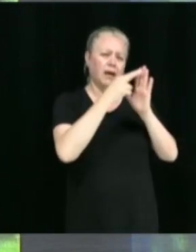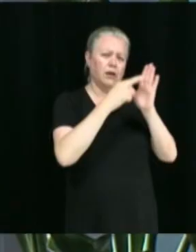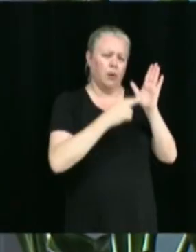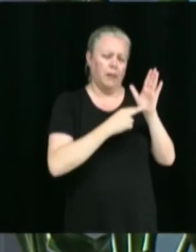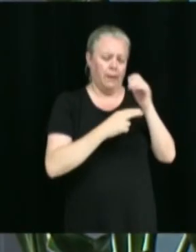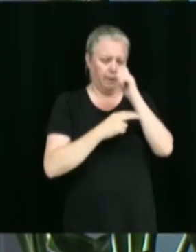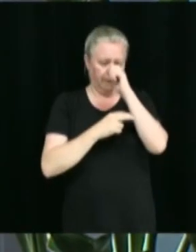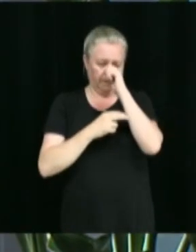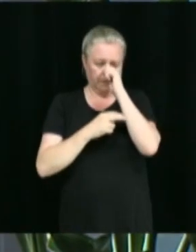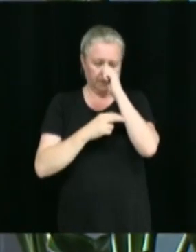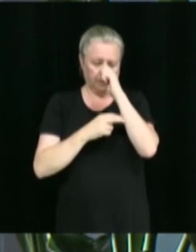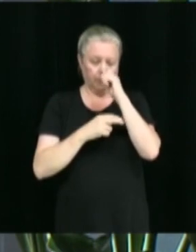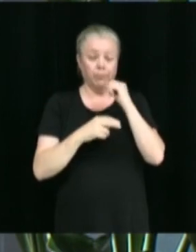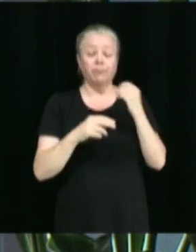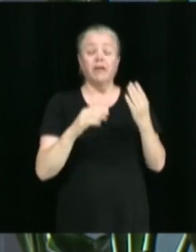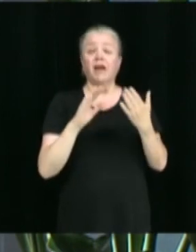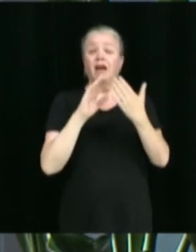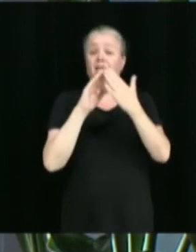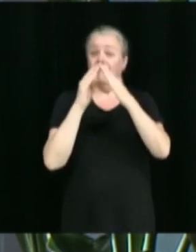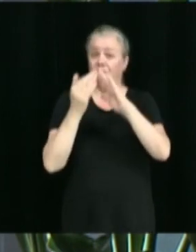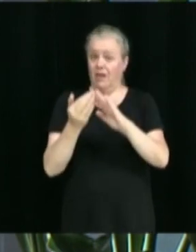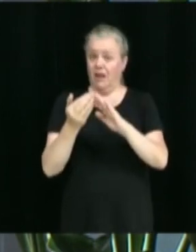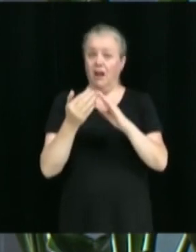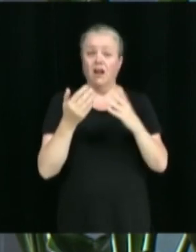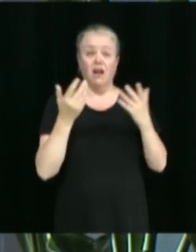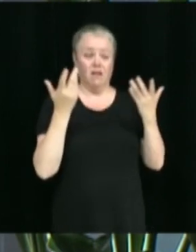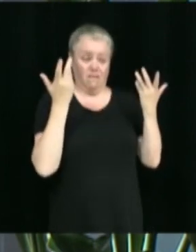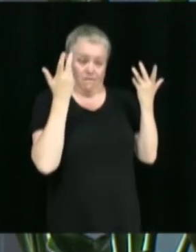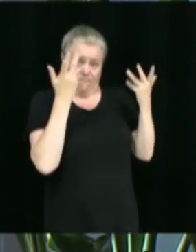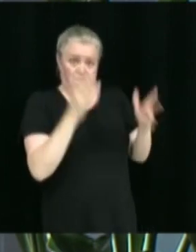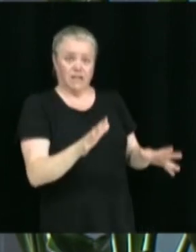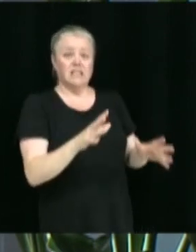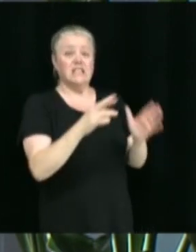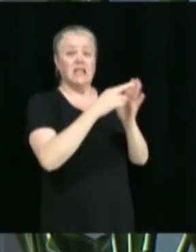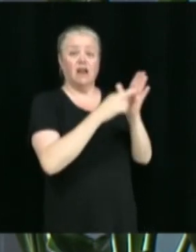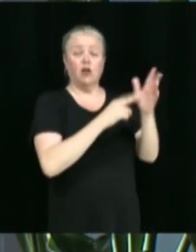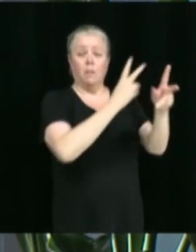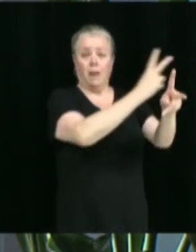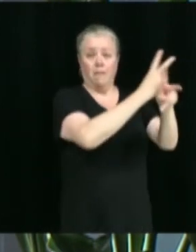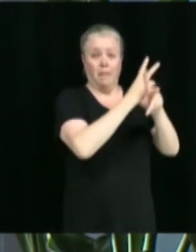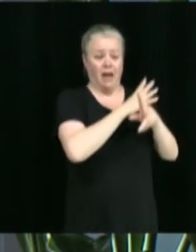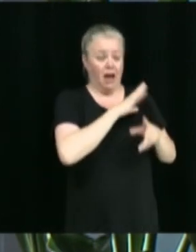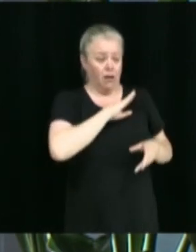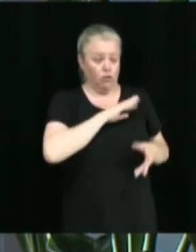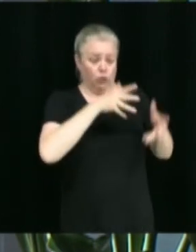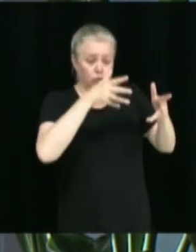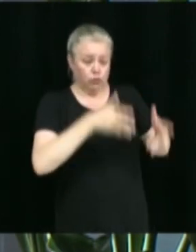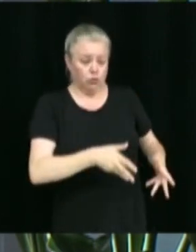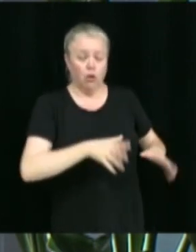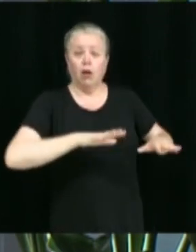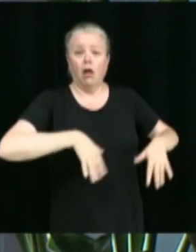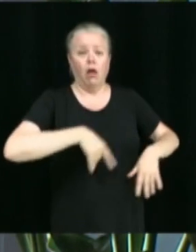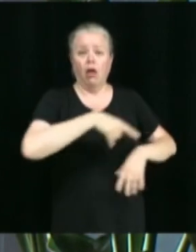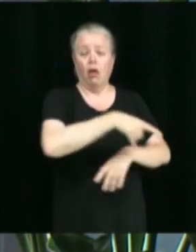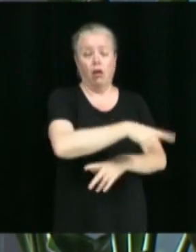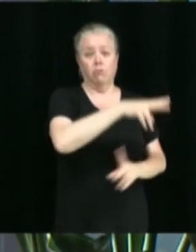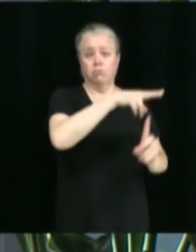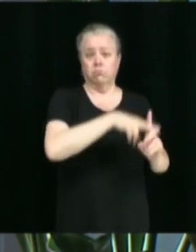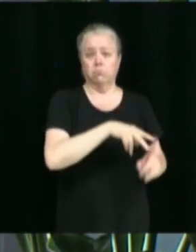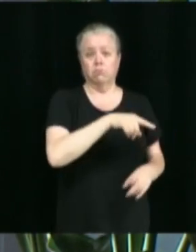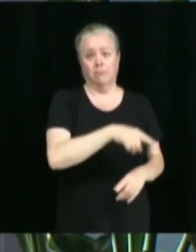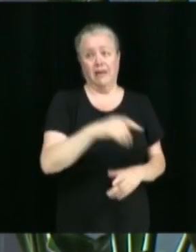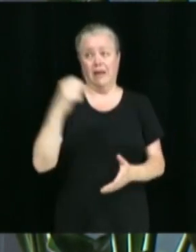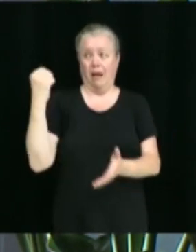La Ville a réalisé l'objet des règlements d'emprunt, mais il reste des soldes non contractés approuvés par le ministère des Affaires municipales et de l